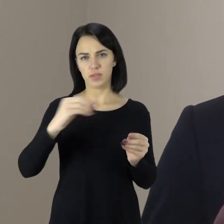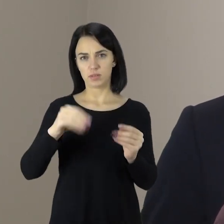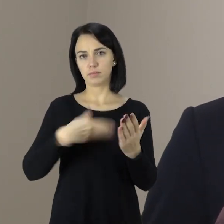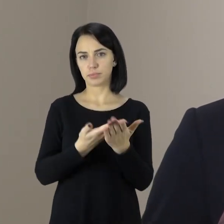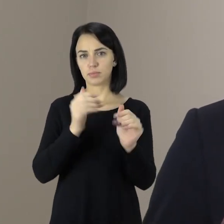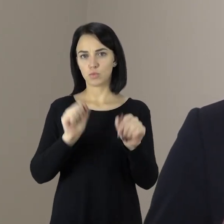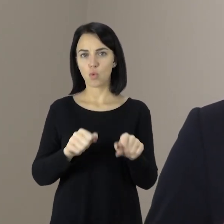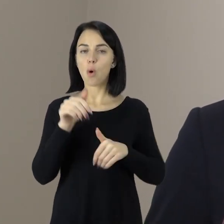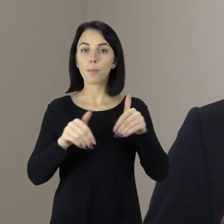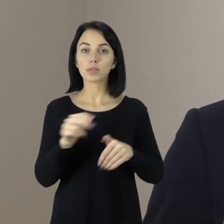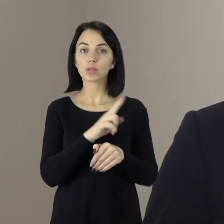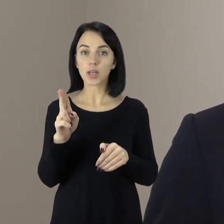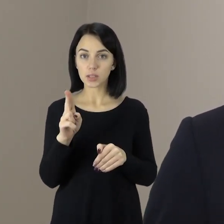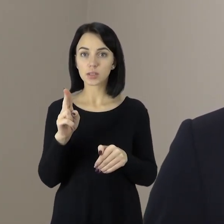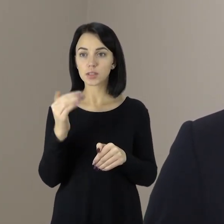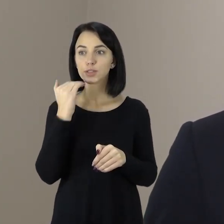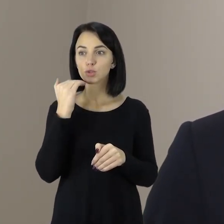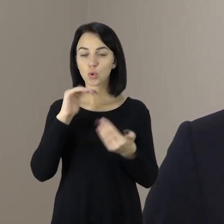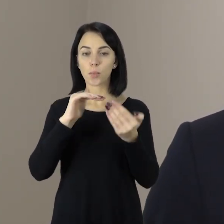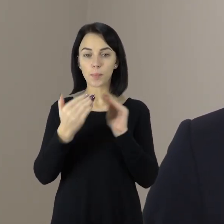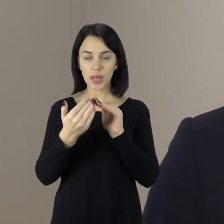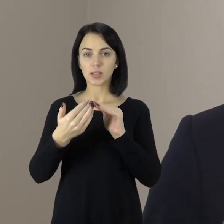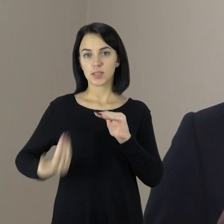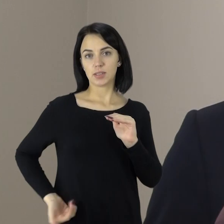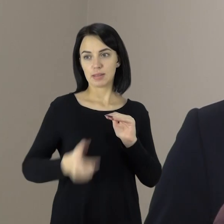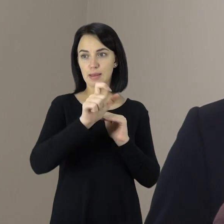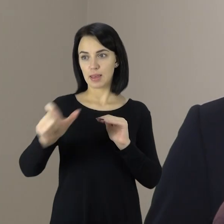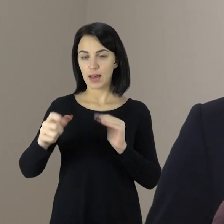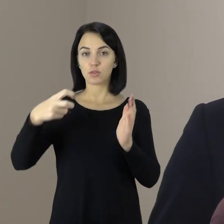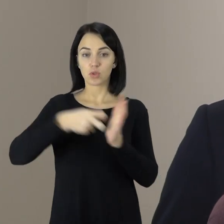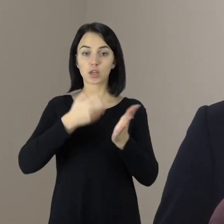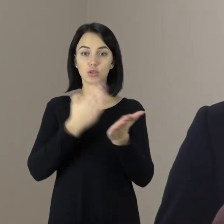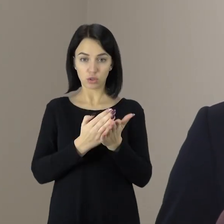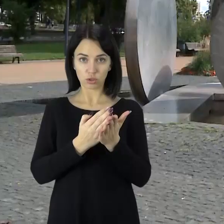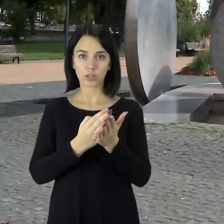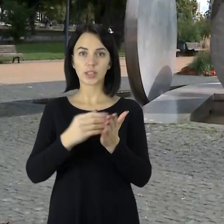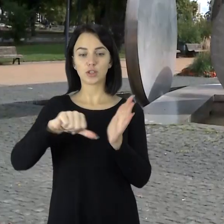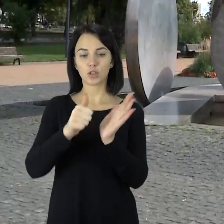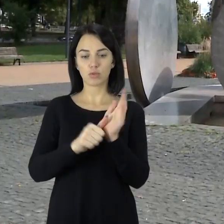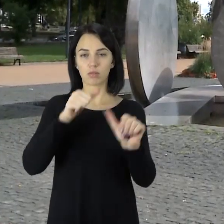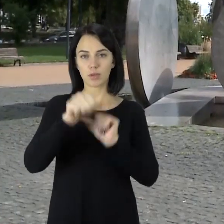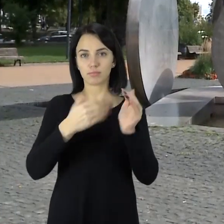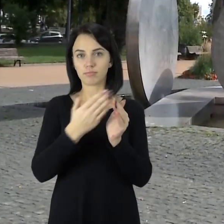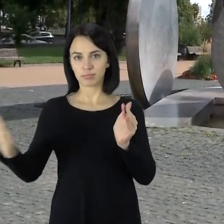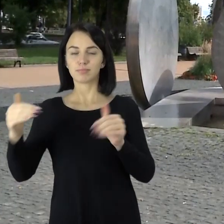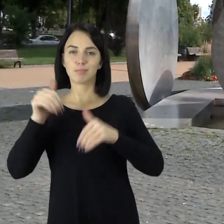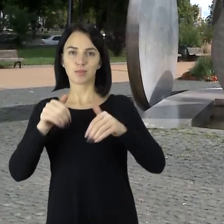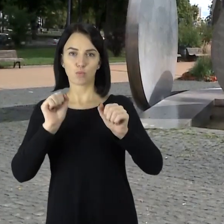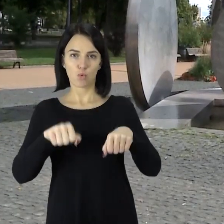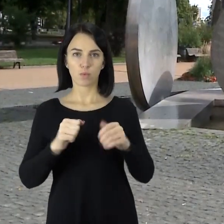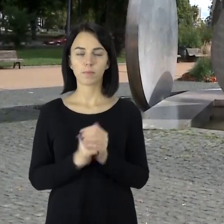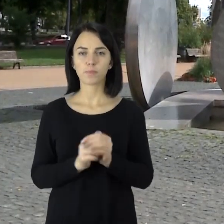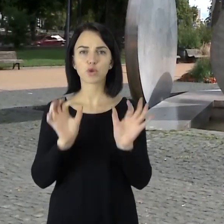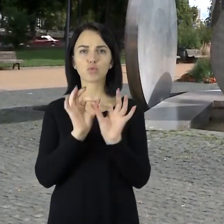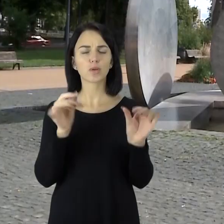galės už idėjas šiauliu mieste, registruoti gyventai nuo šešiolikos metų ir jas palaikyti. Šis siūlymas išsiskiria tuo, kad